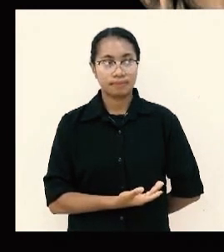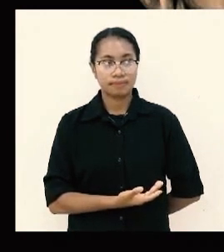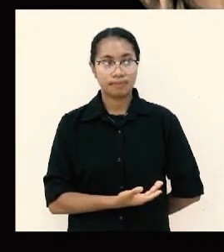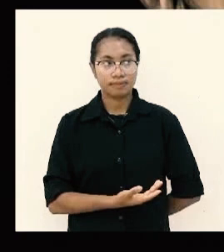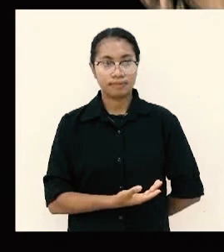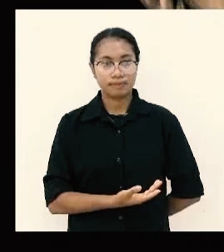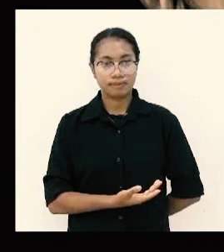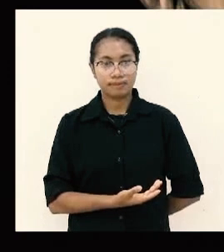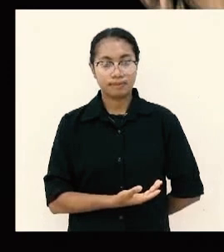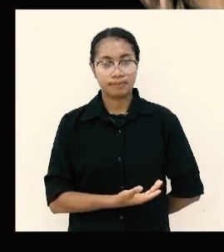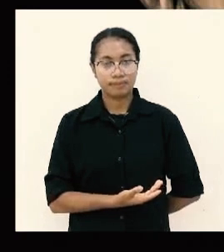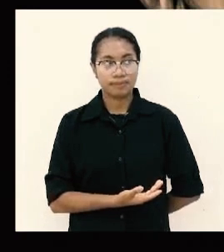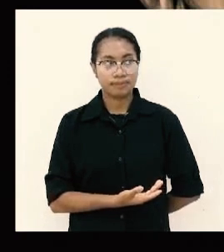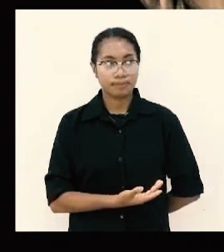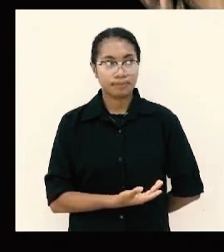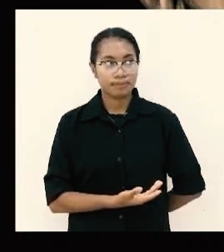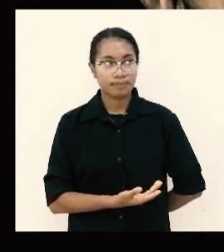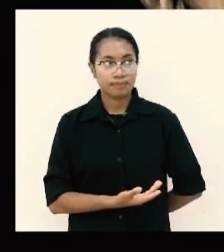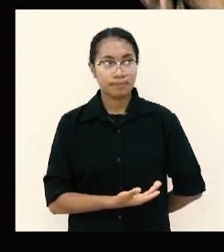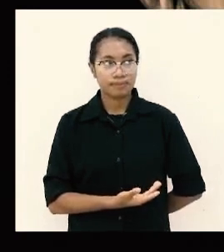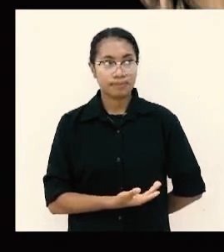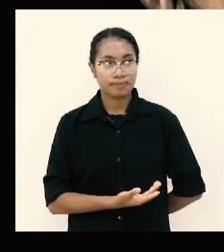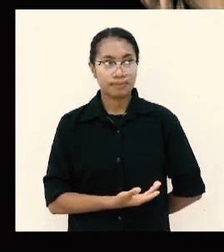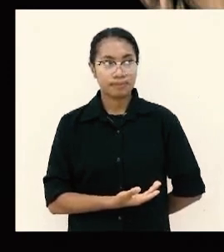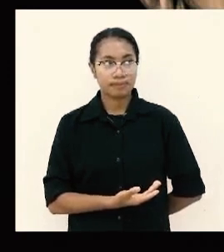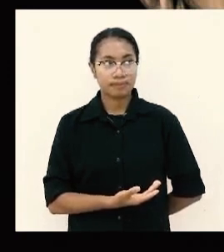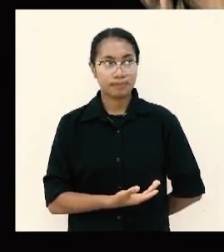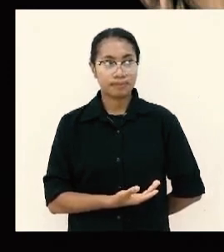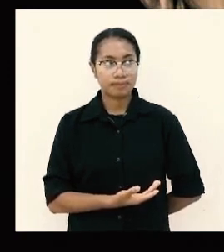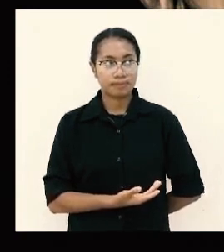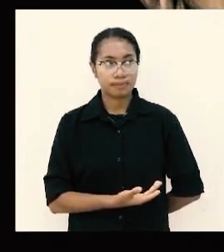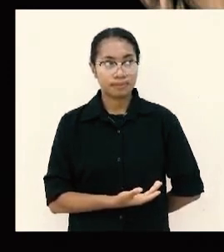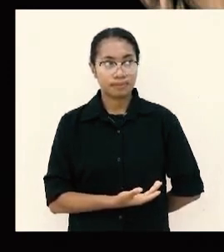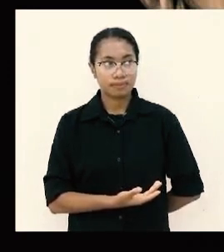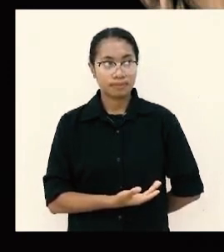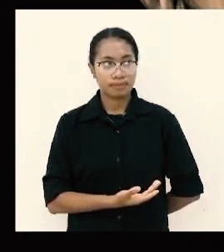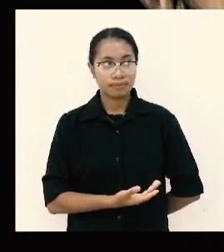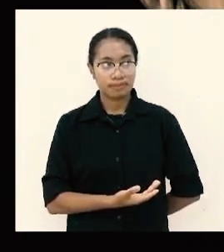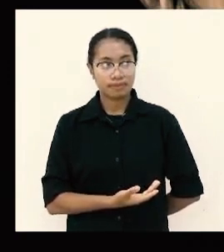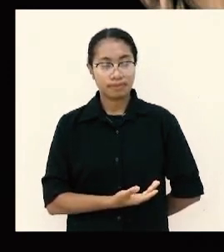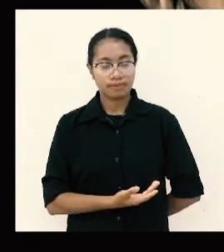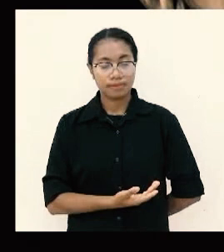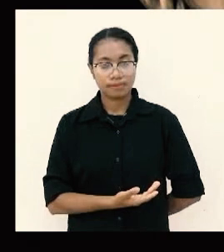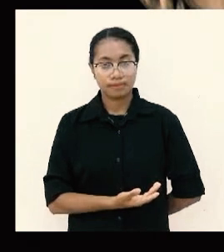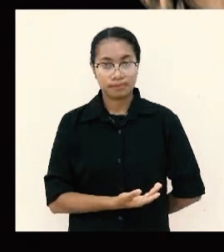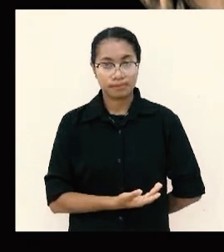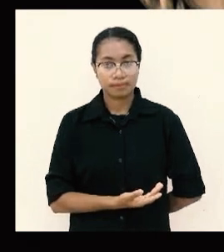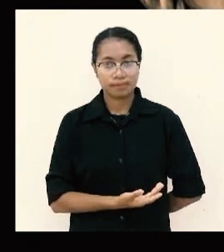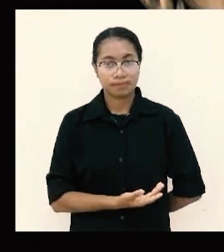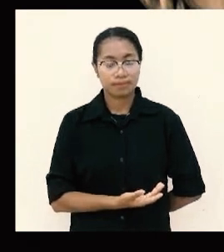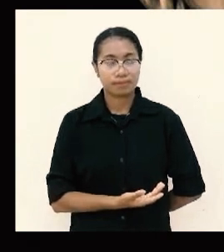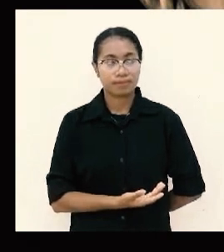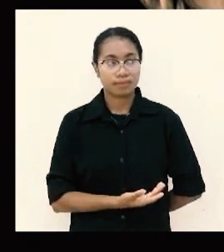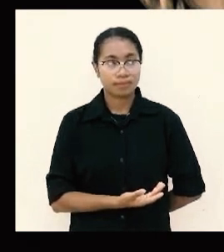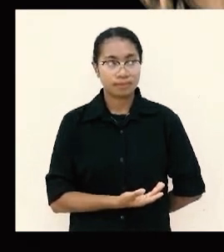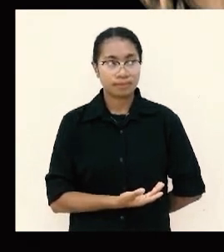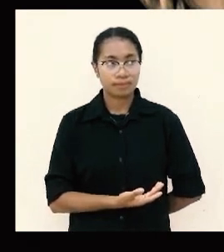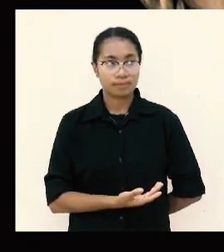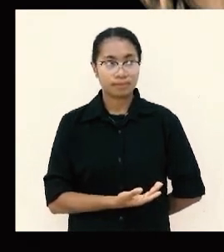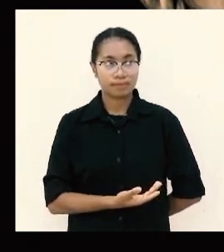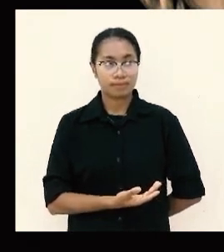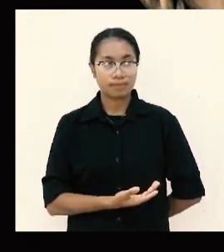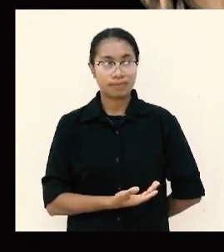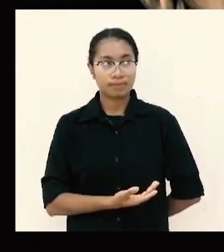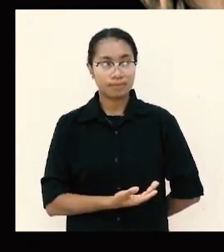Kamu sendiri tahu juga hai orang-orang Filipi pada waktu aku baru mulai mengabarkan Injil